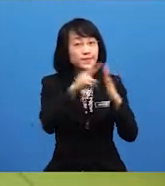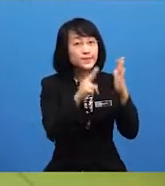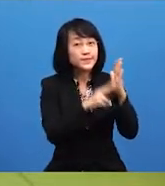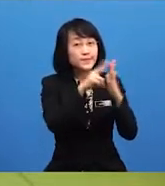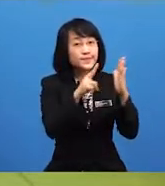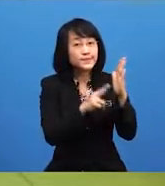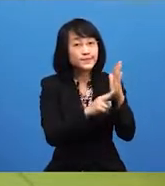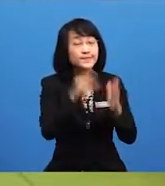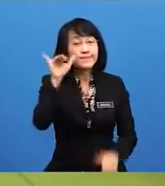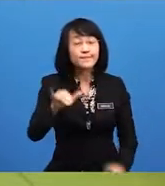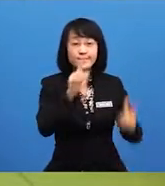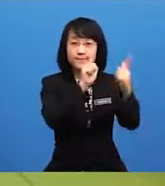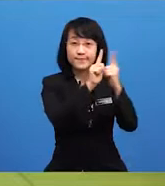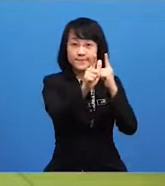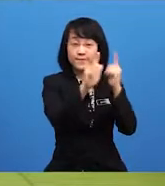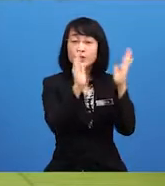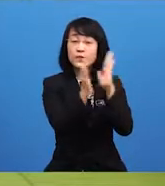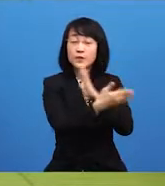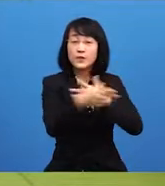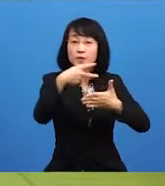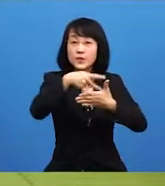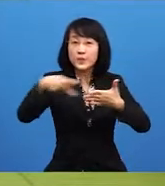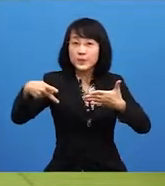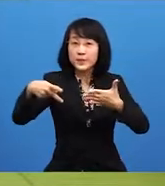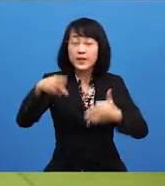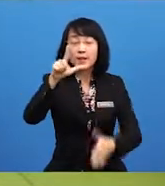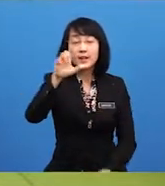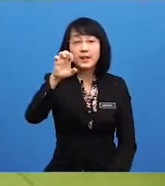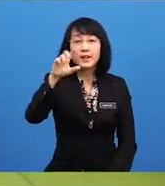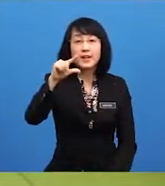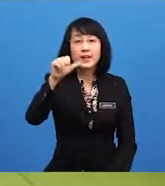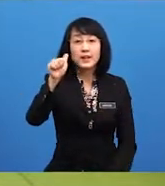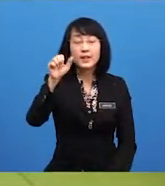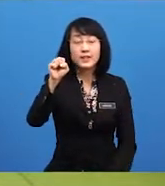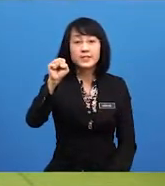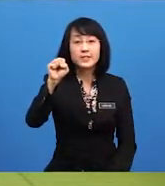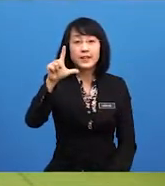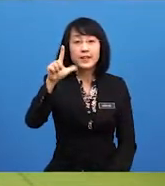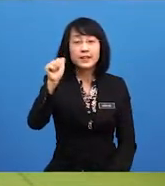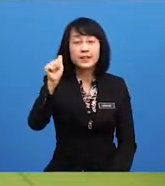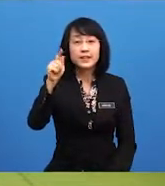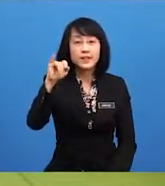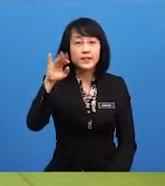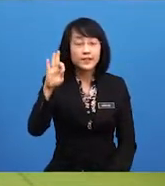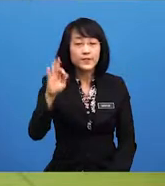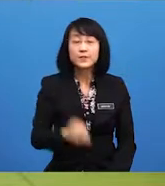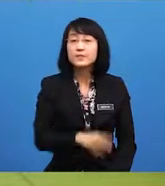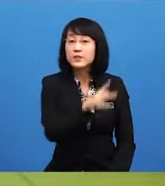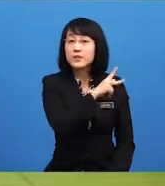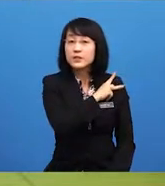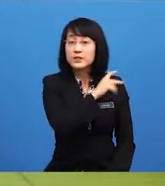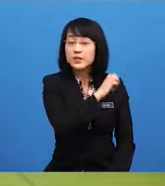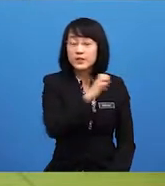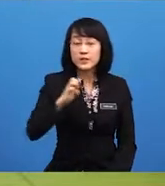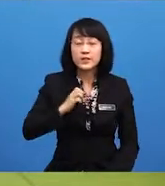-undang yang diluluskan oleh pihak legislatif. Ketua eksekutif di dalam sesebuah